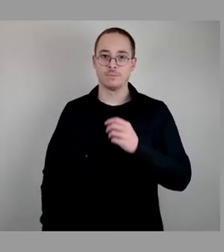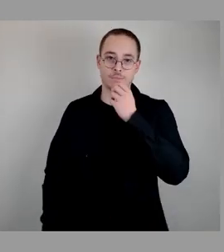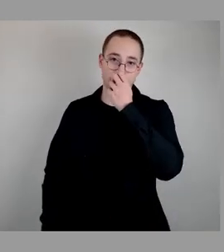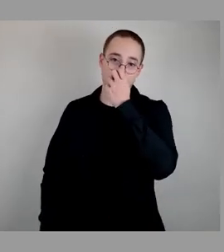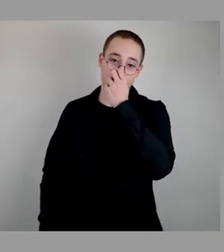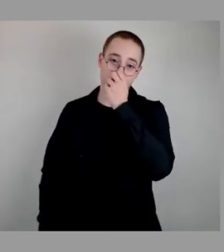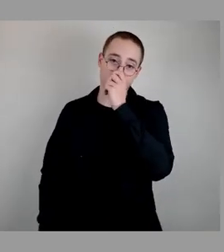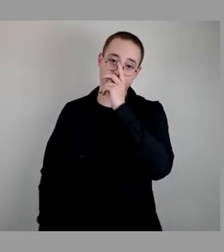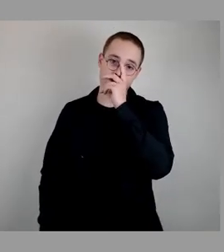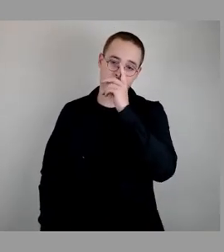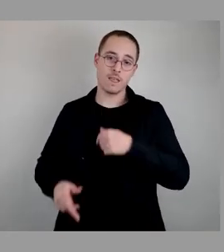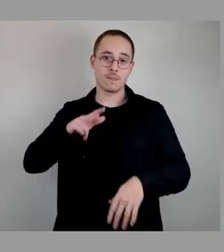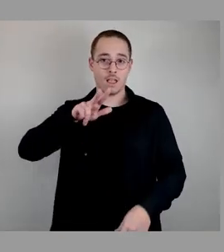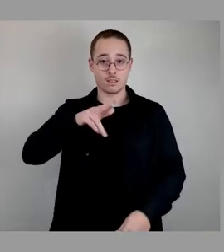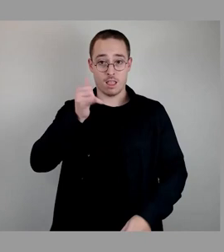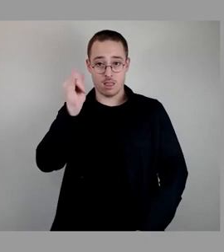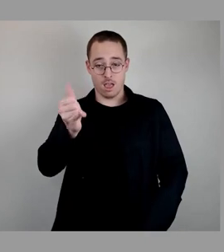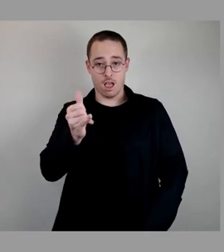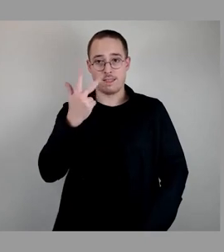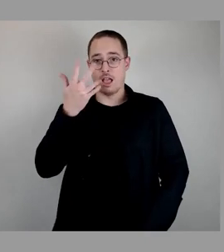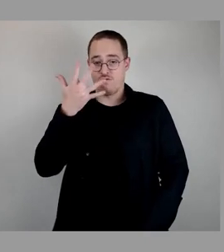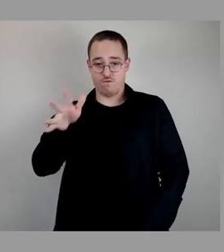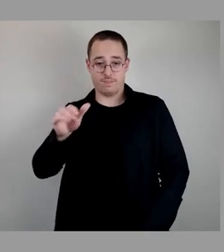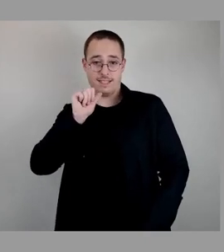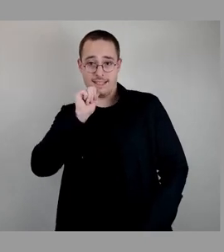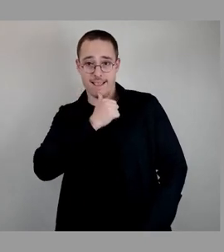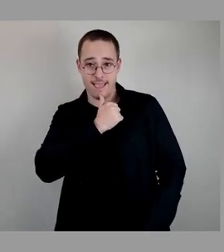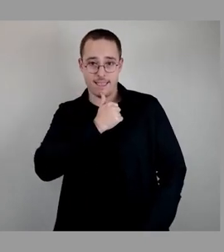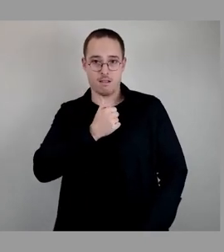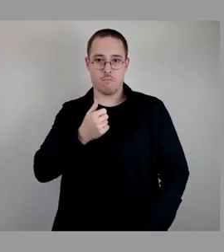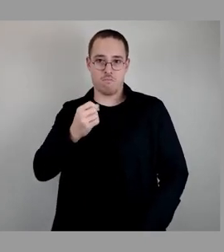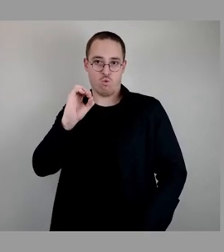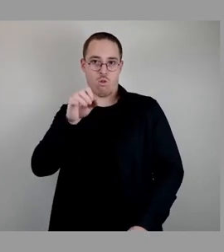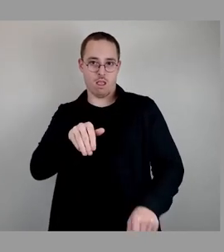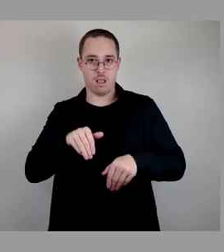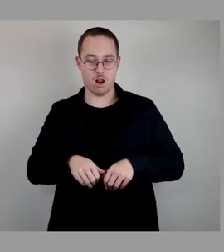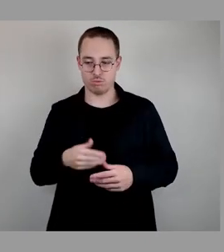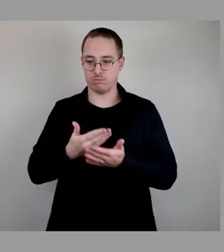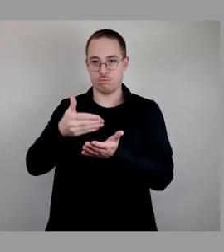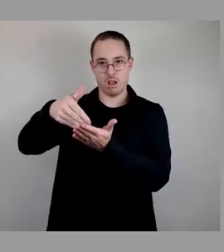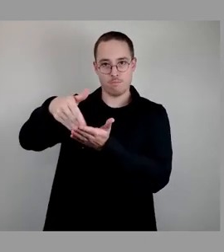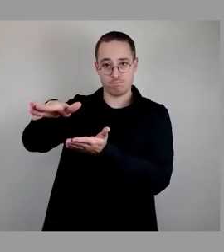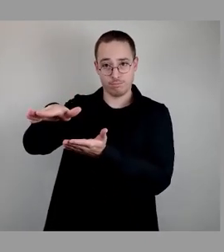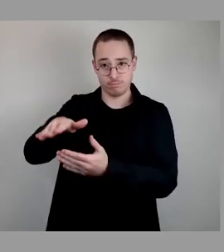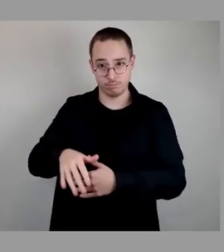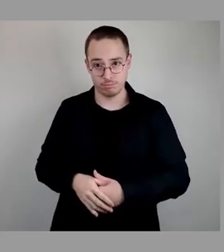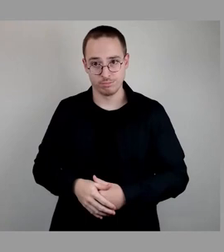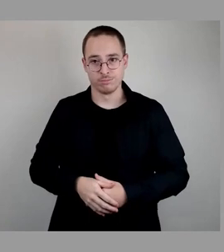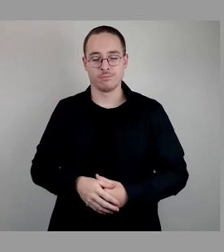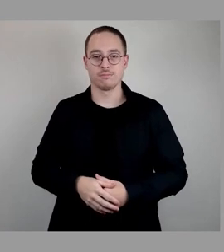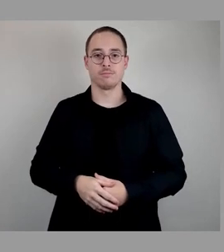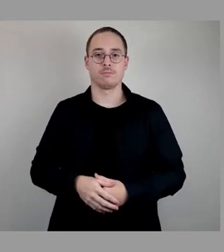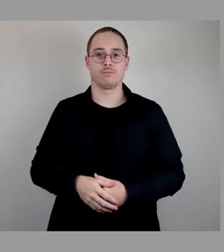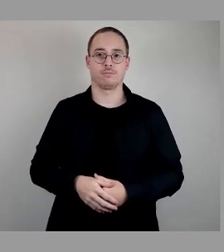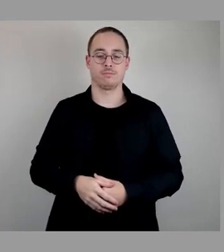13 ja, 53 nein, keine Enthaltung wird damit abgelehnt. Und jetzt kommen wir